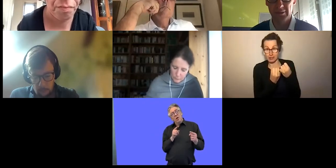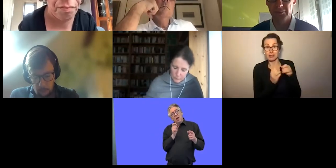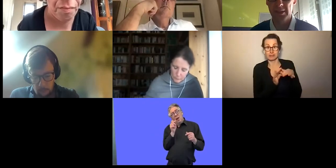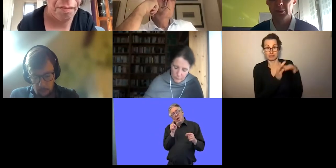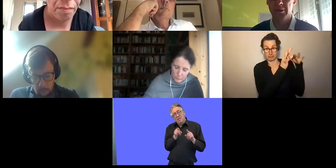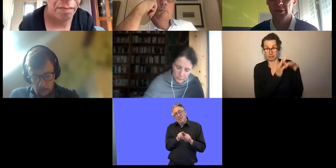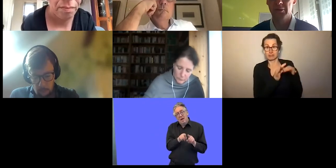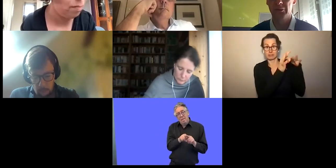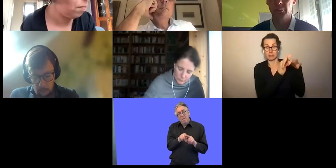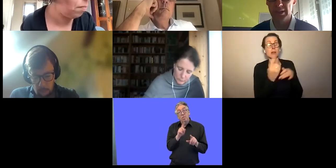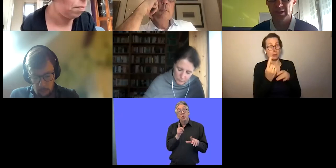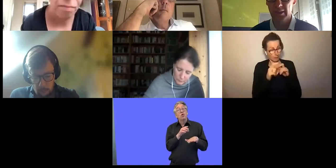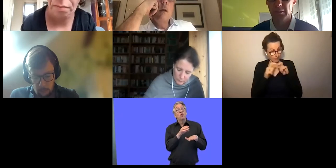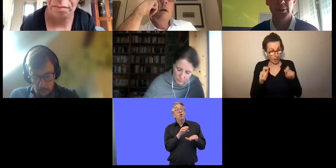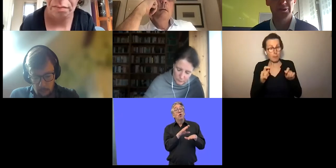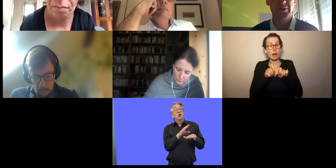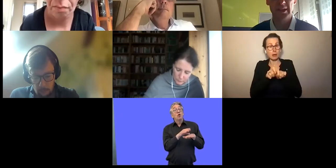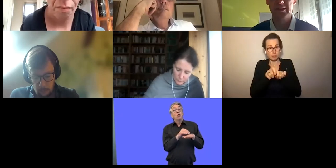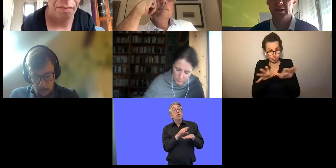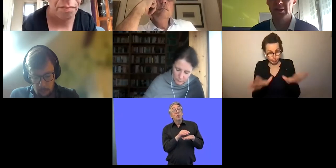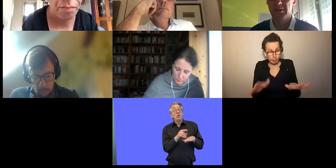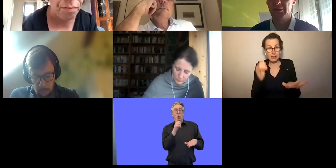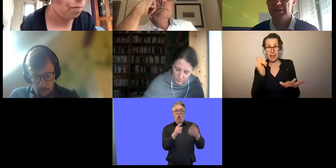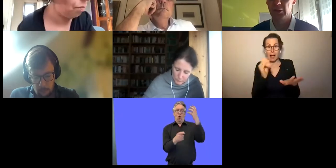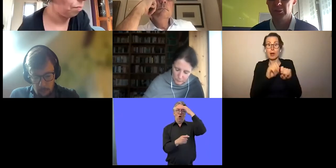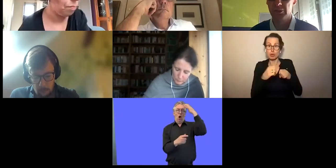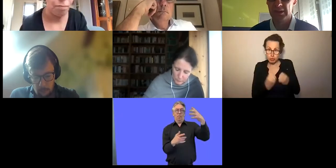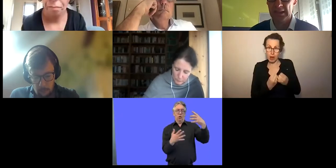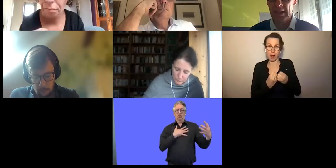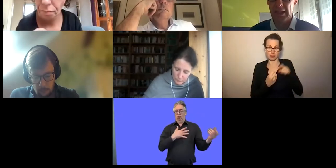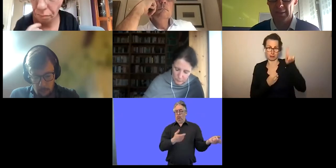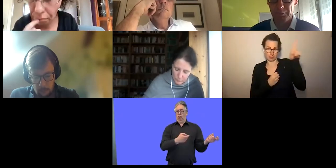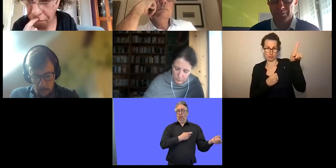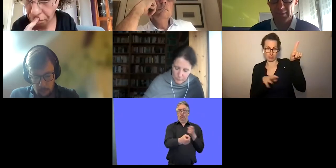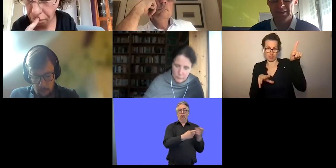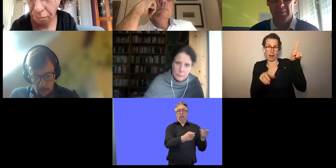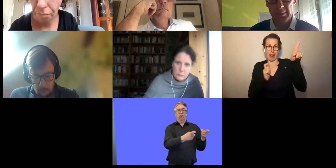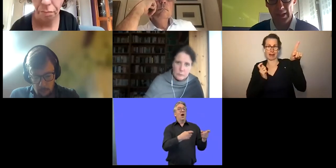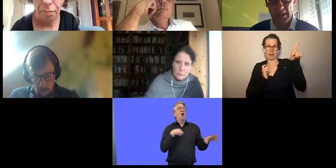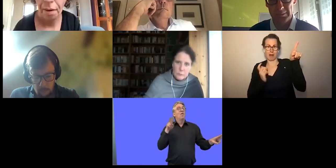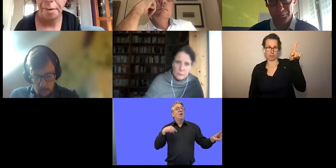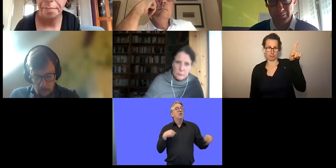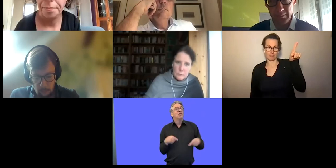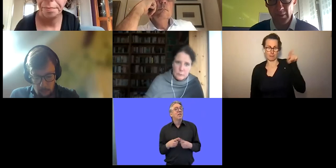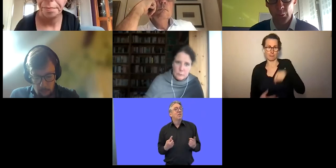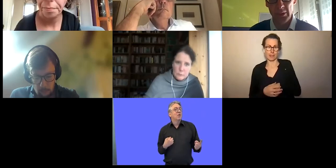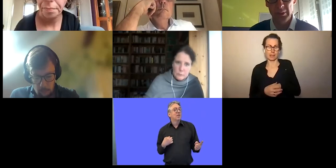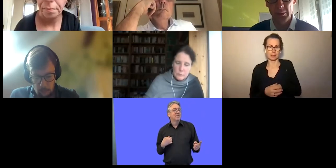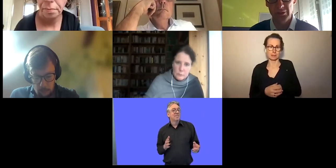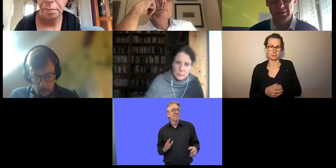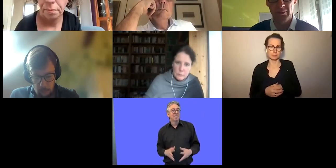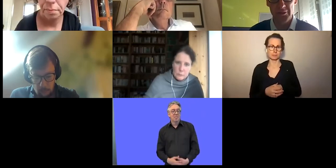Ähnliches mit einer Ausnahme. Ja, unser Unternehmen ist ja auch staatseigen.